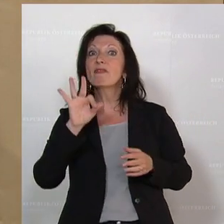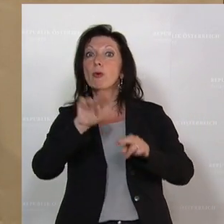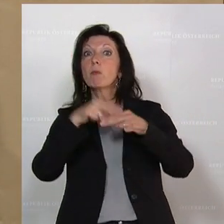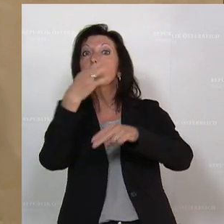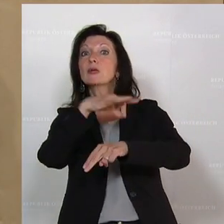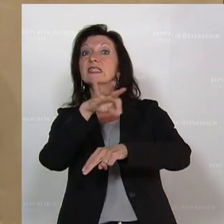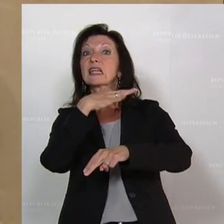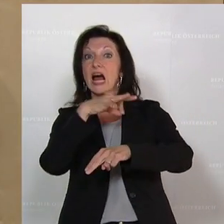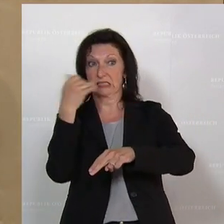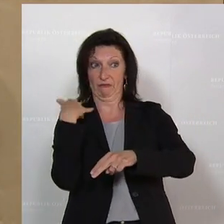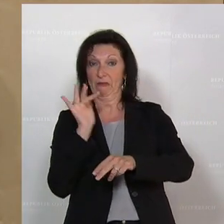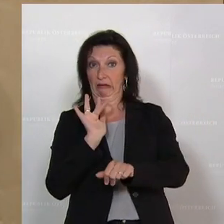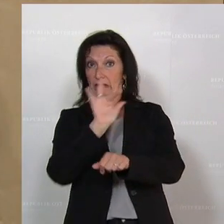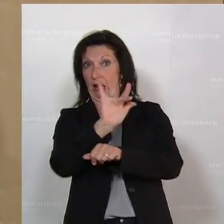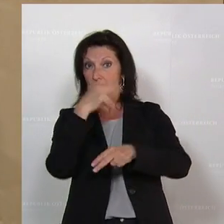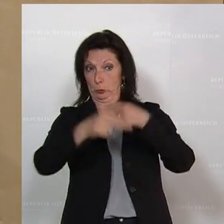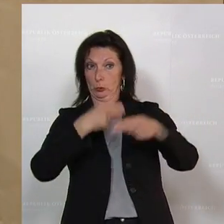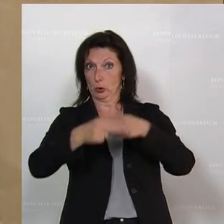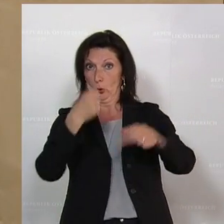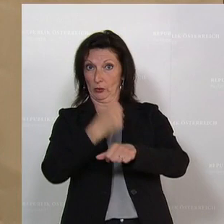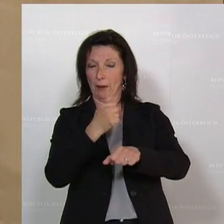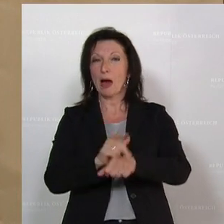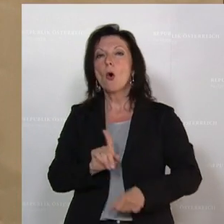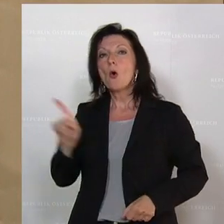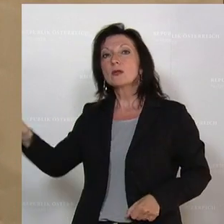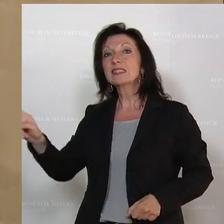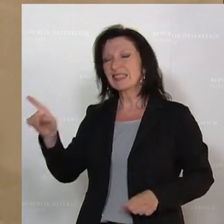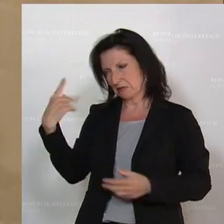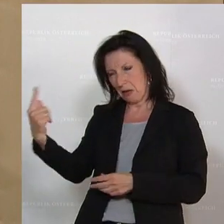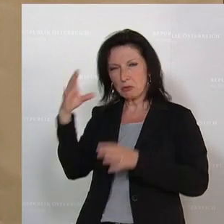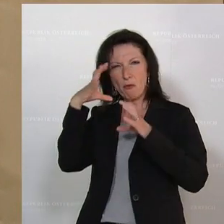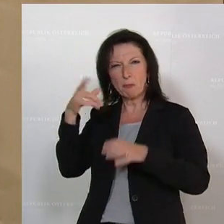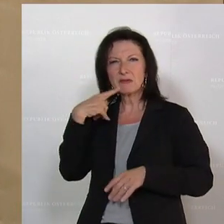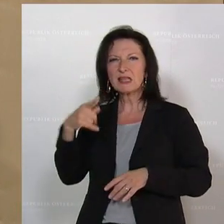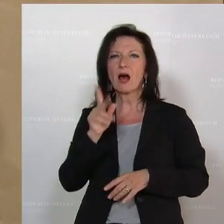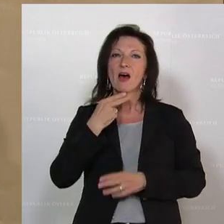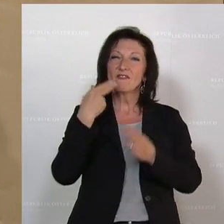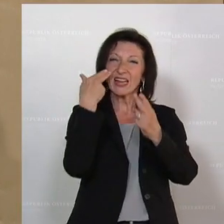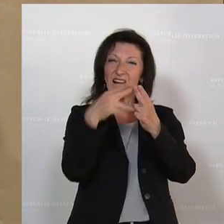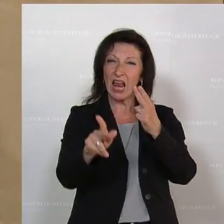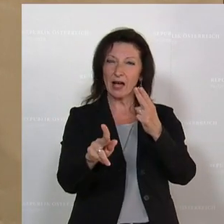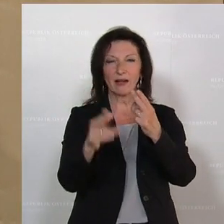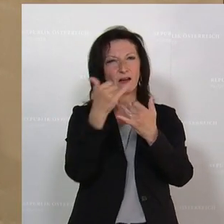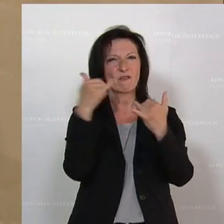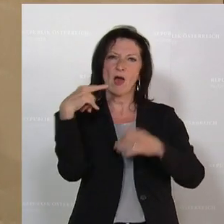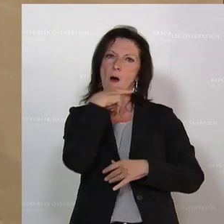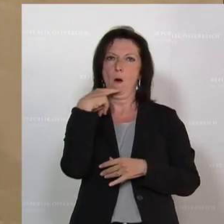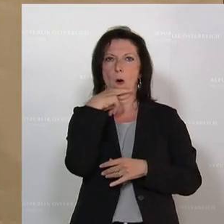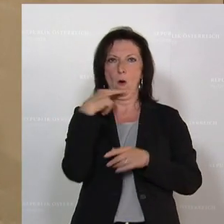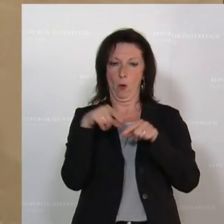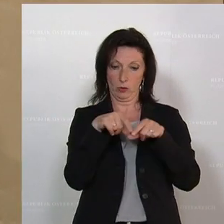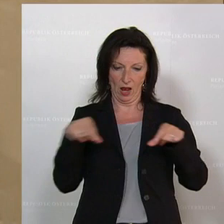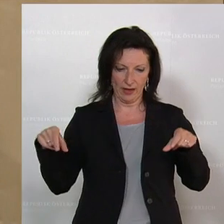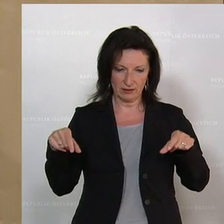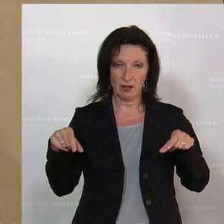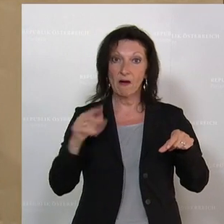-Bundeskanzler gab. Da haben Sie als ÖVP gesagt, bei der Anklage, dort ist die rote Linie, da muss er zurücktreten. Und